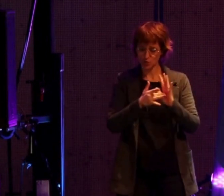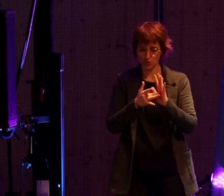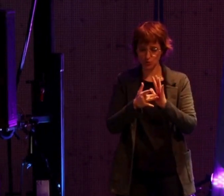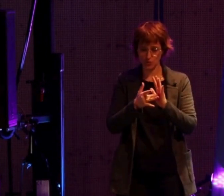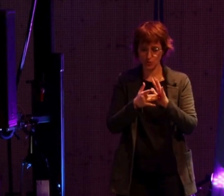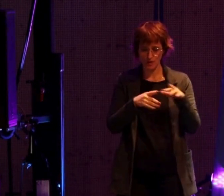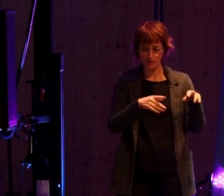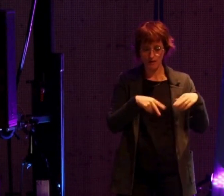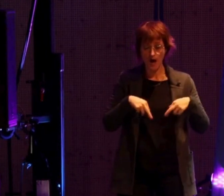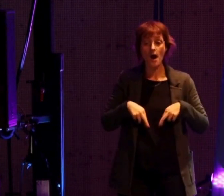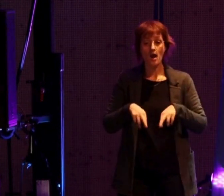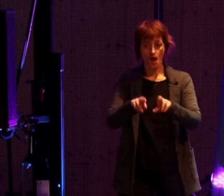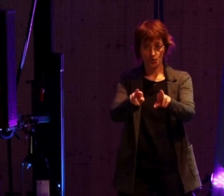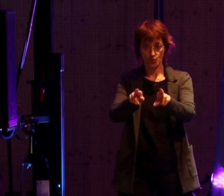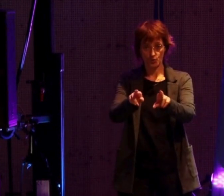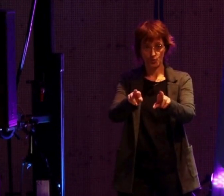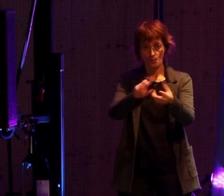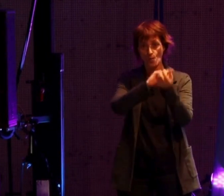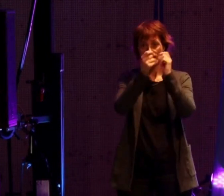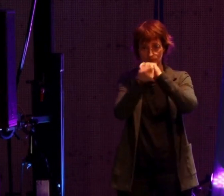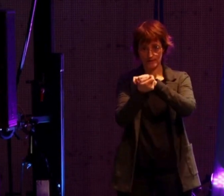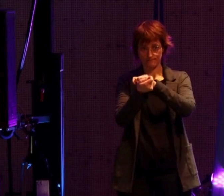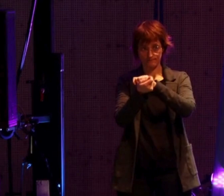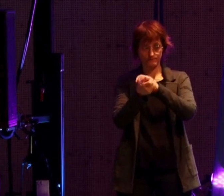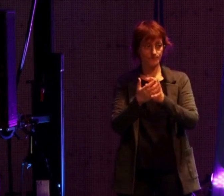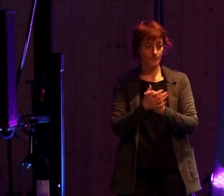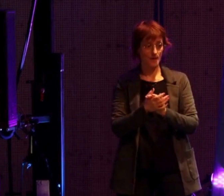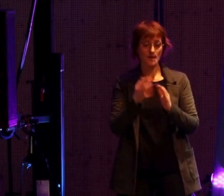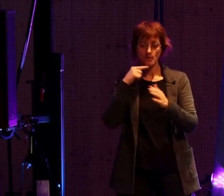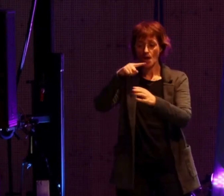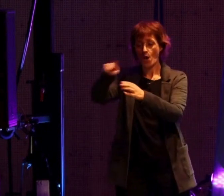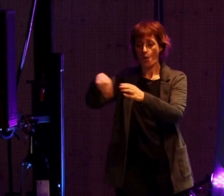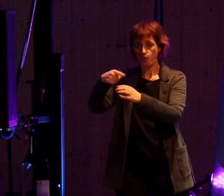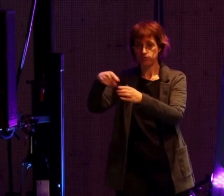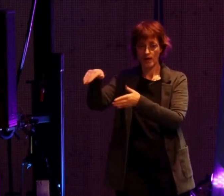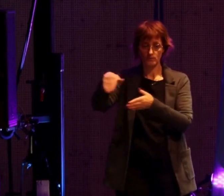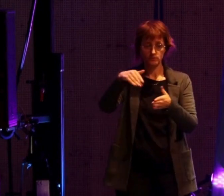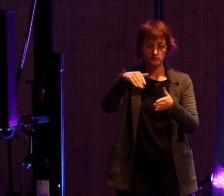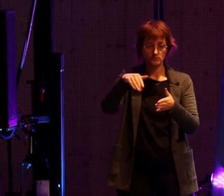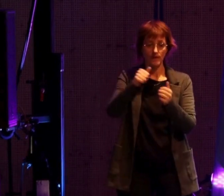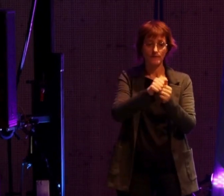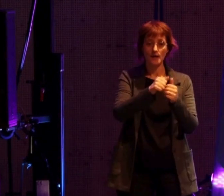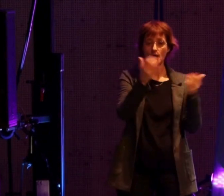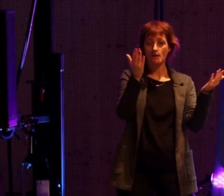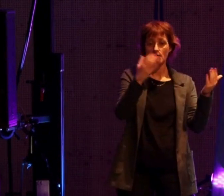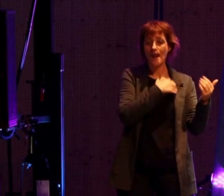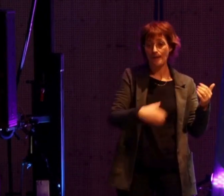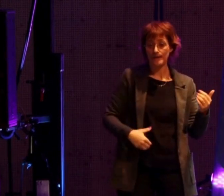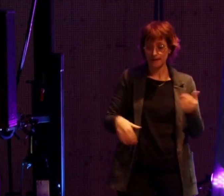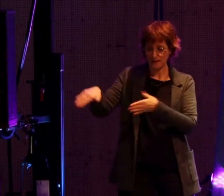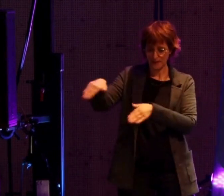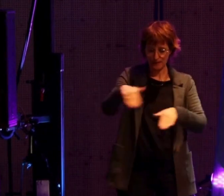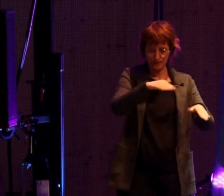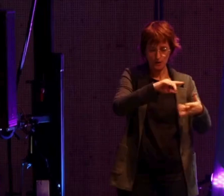de la rue et de ses abords entre ce rond-point et celui de l'hôtel de ville. Donc, un gros